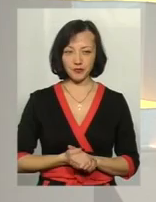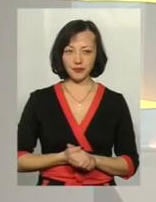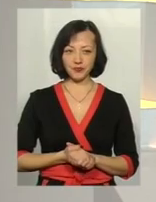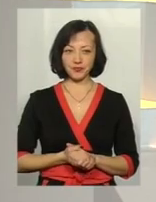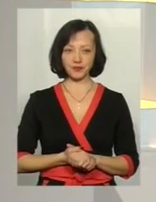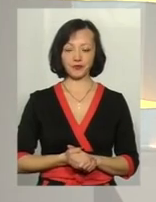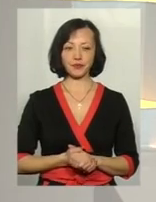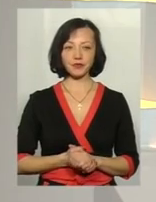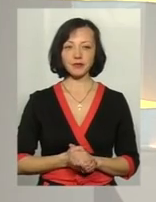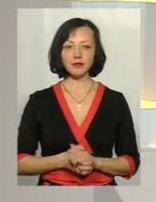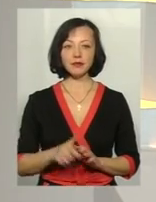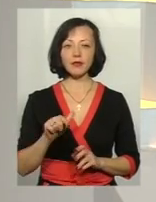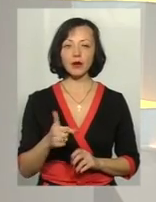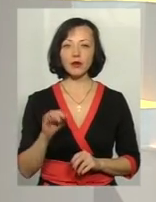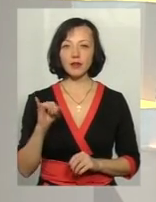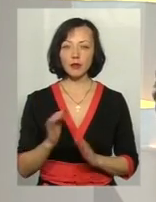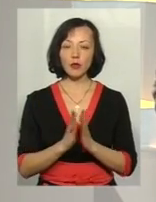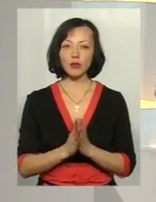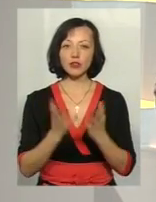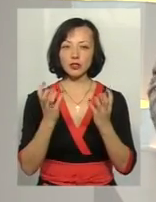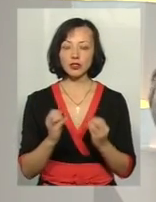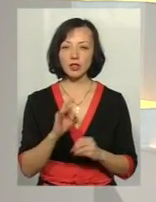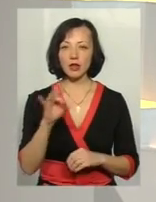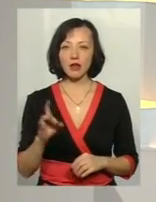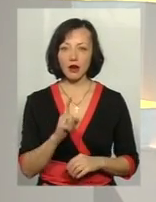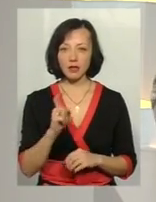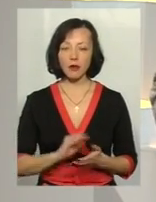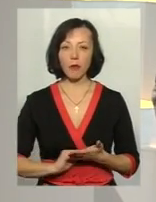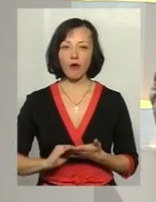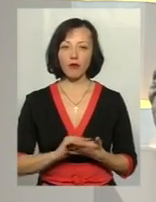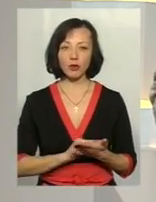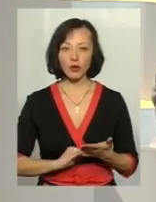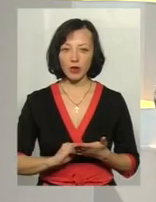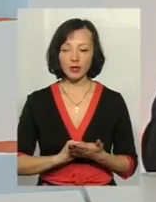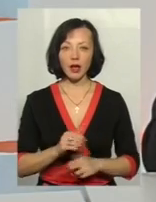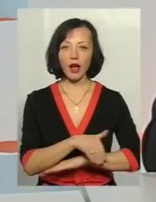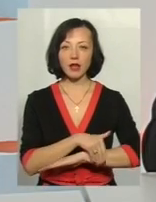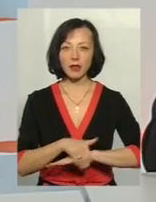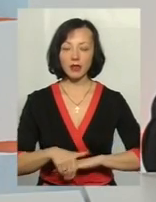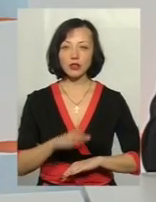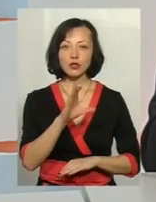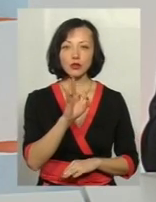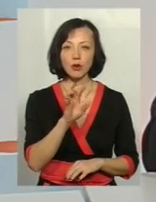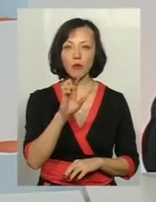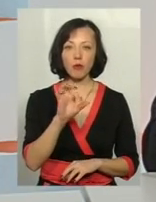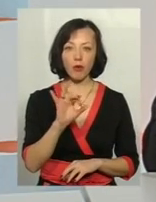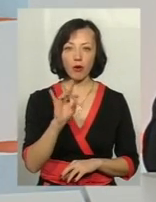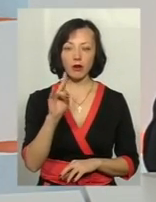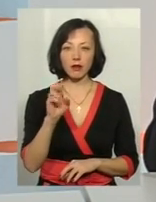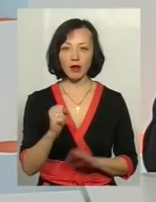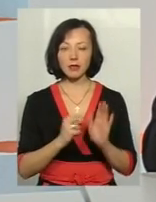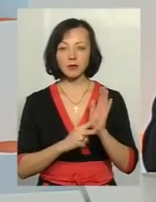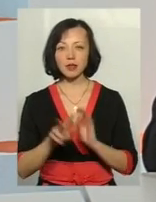Григорій Іванович, я попрошу вас ще раз повторити адресу Соборна, 75